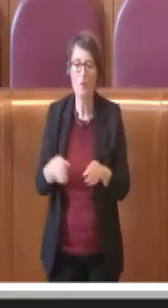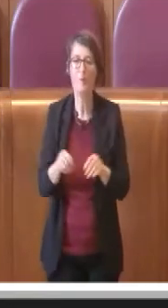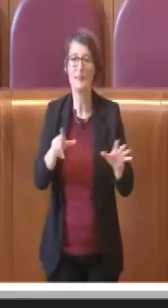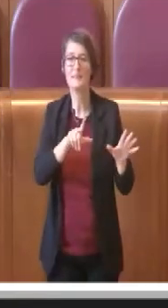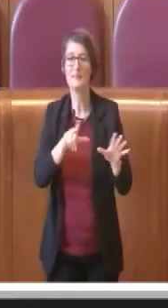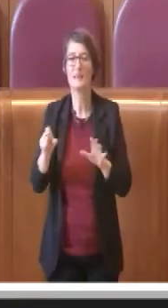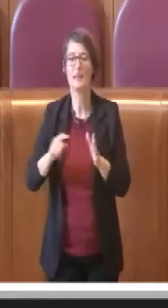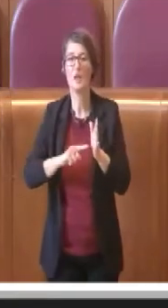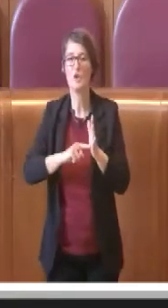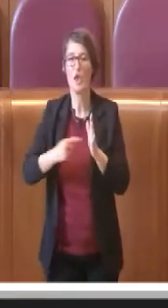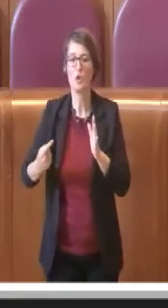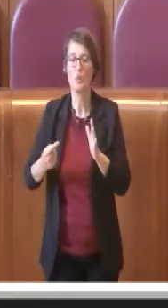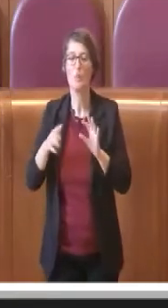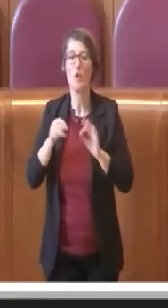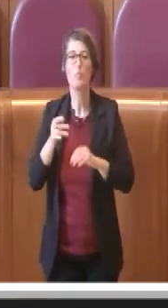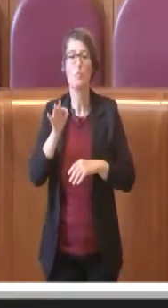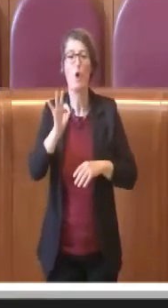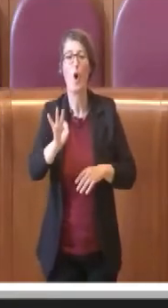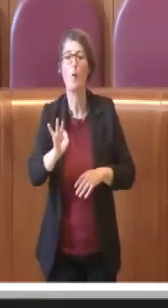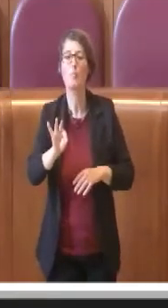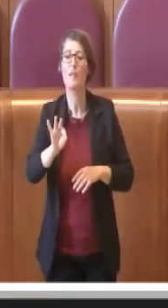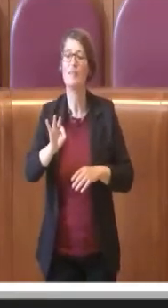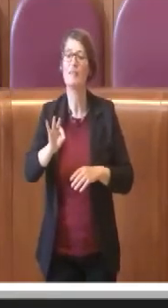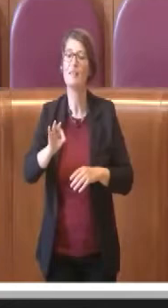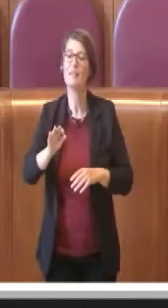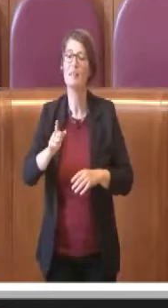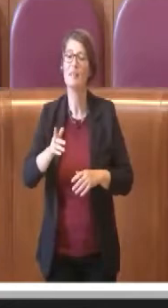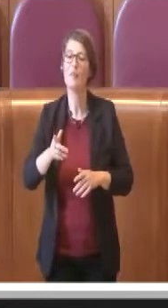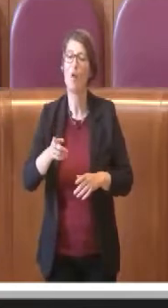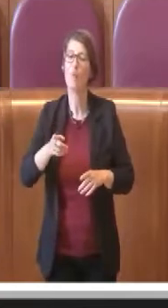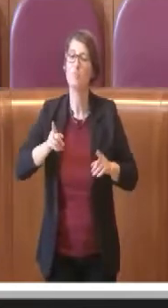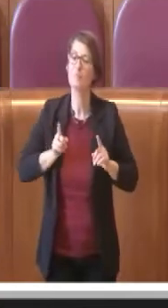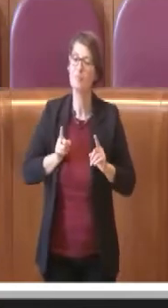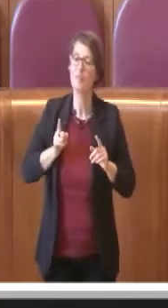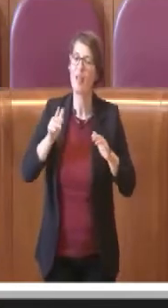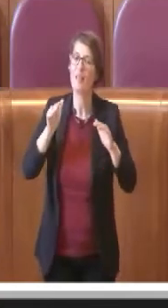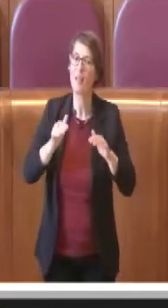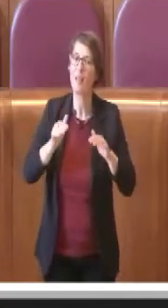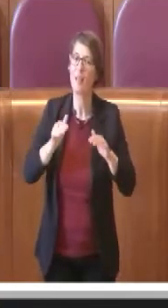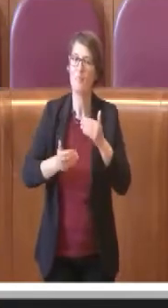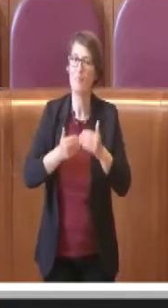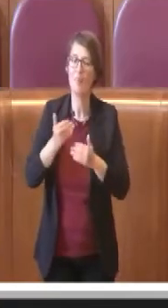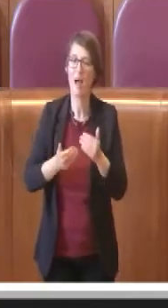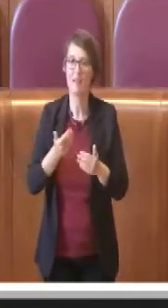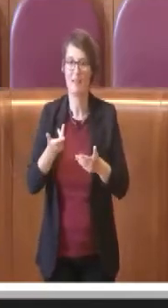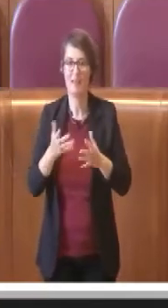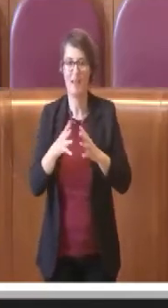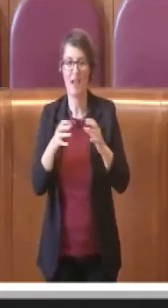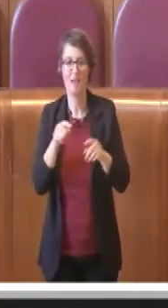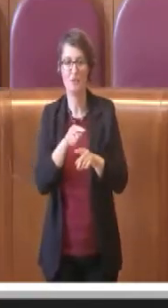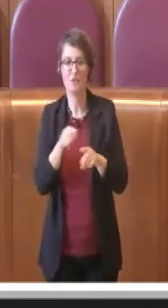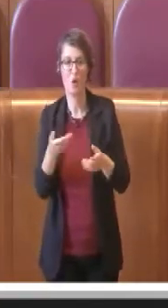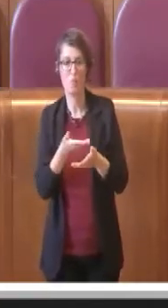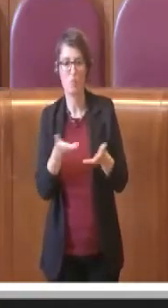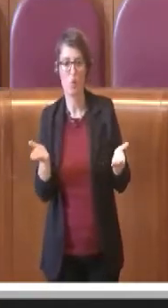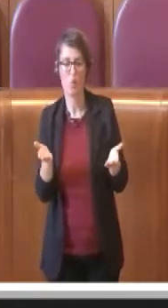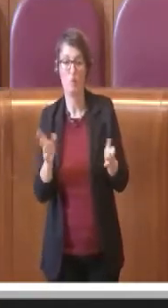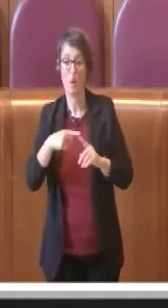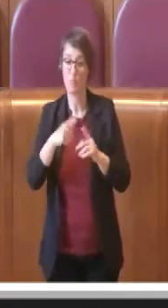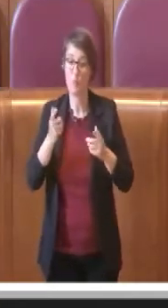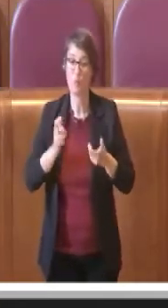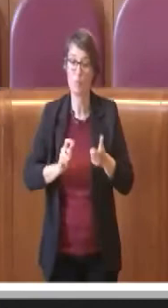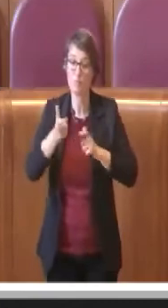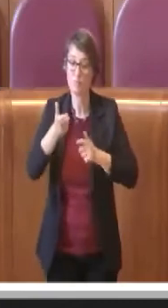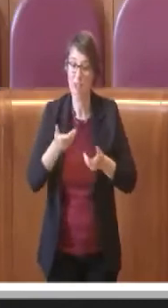pubbliche, come abbiamo sempre detto, e rilanciate nei loro servizi. Non tutto